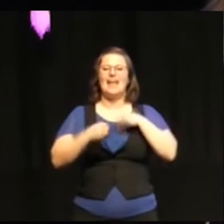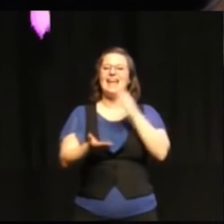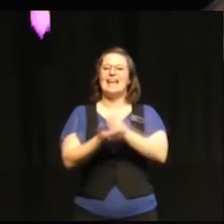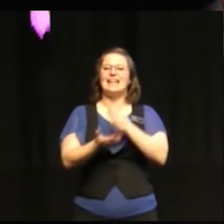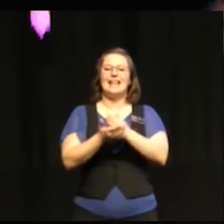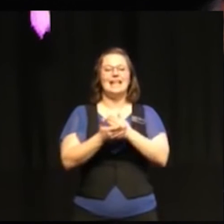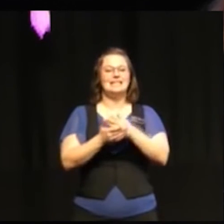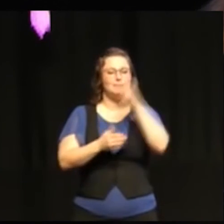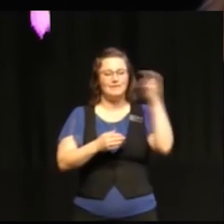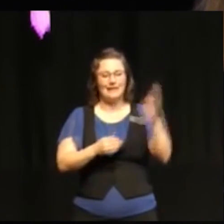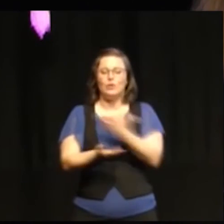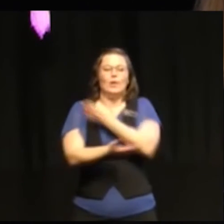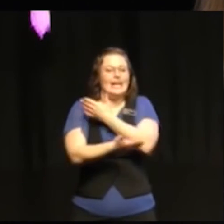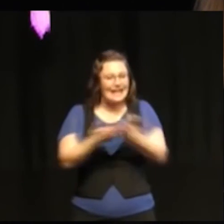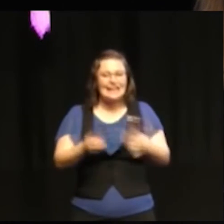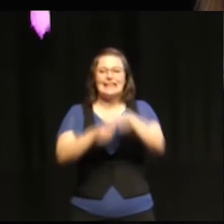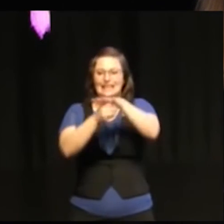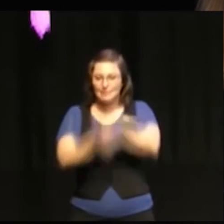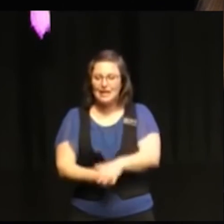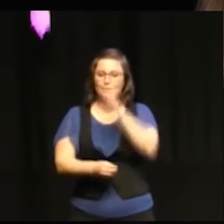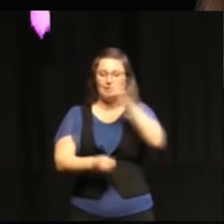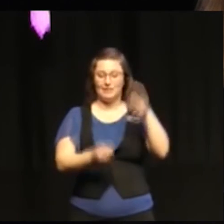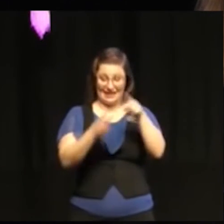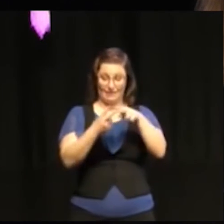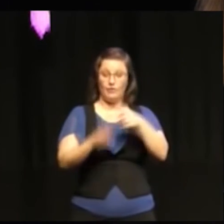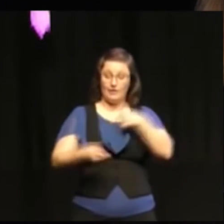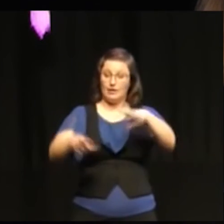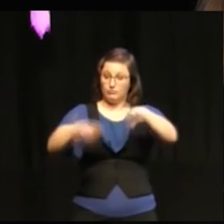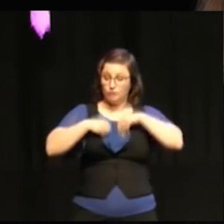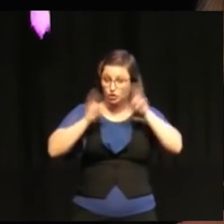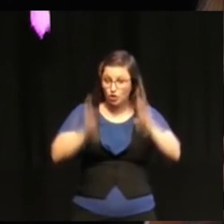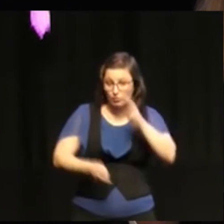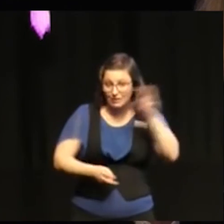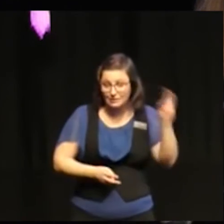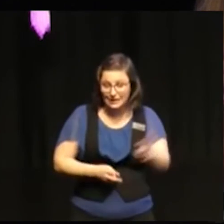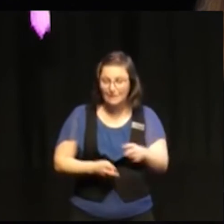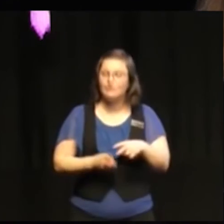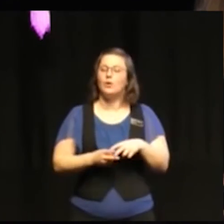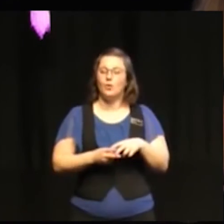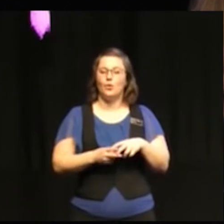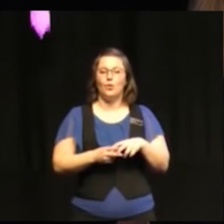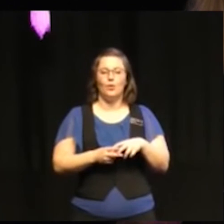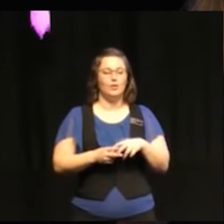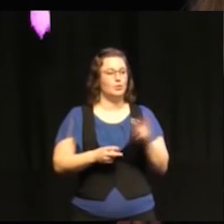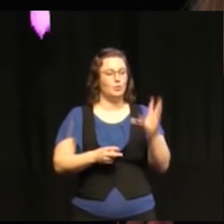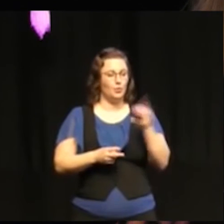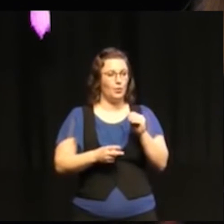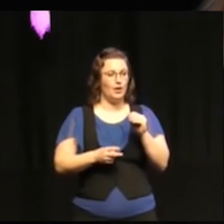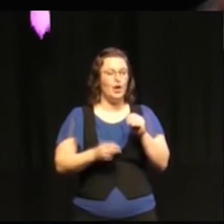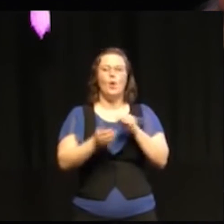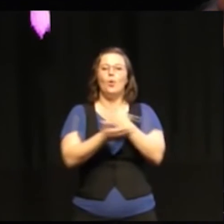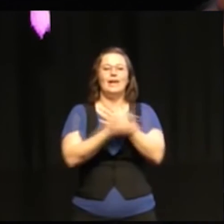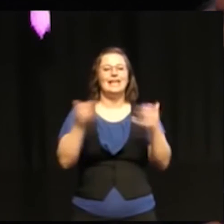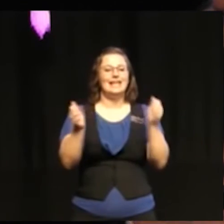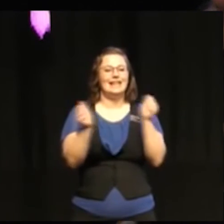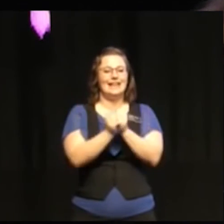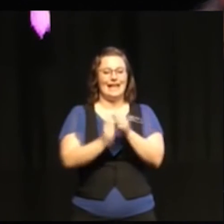icke-diskrimineringsprincipen men också inget om oss